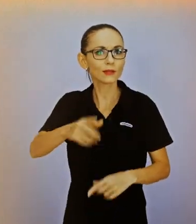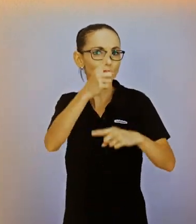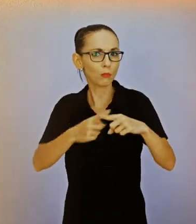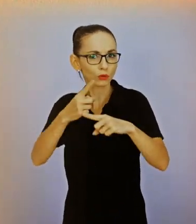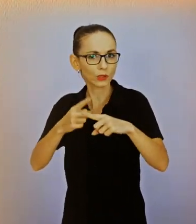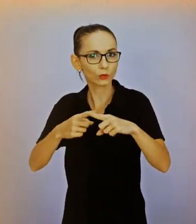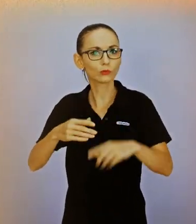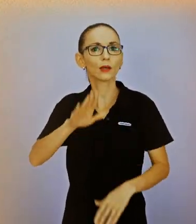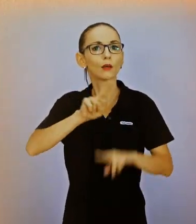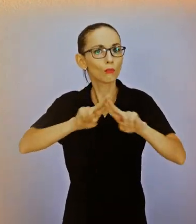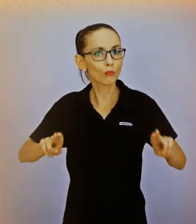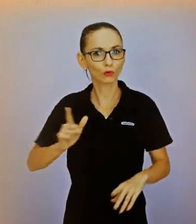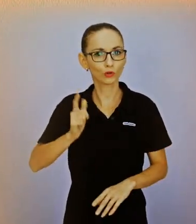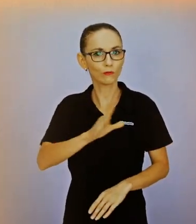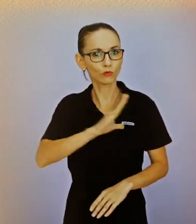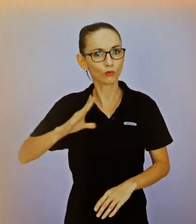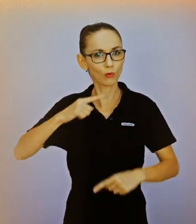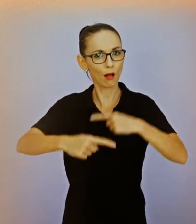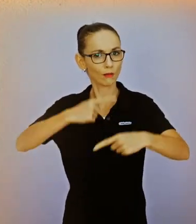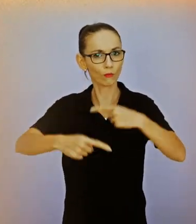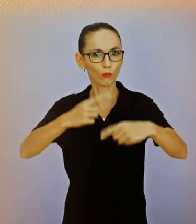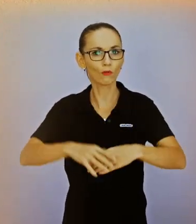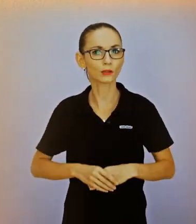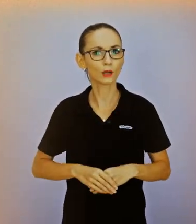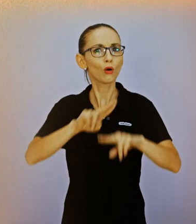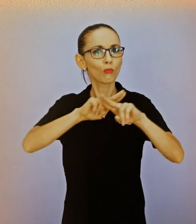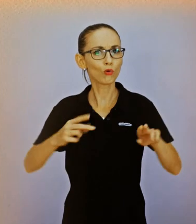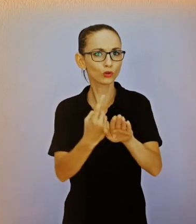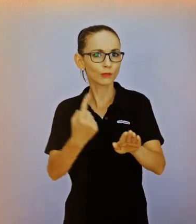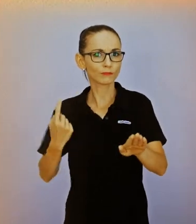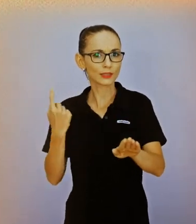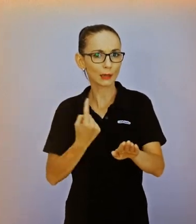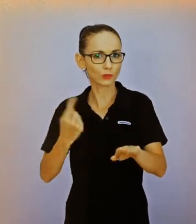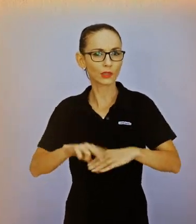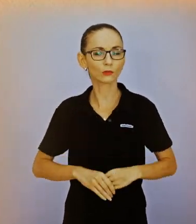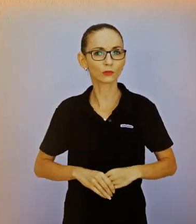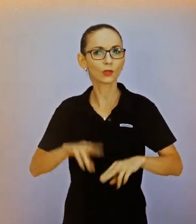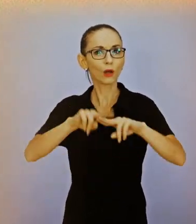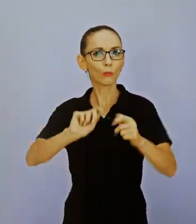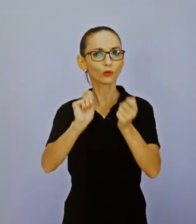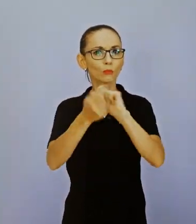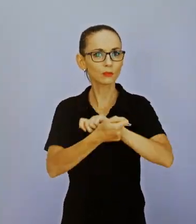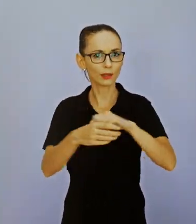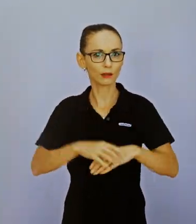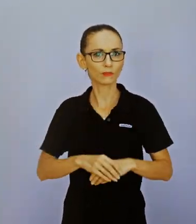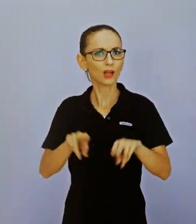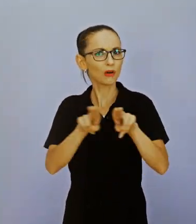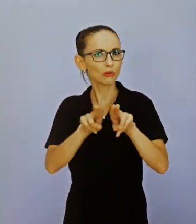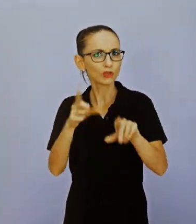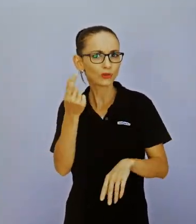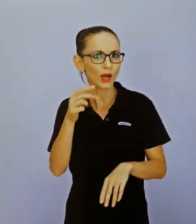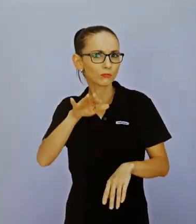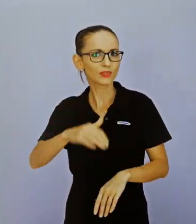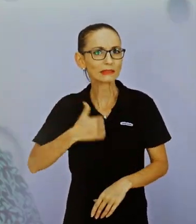môže ich dieťa žiť plnohodnotný a samostatný život. Neskôr sa to však zmení. Kedy ich ovládne